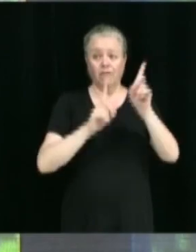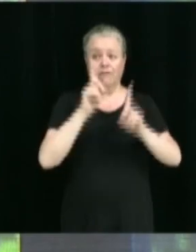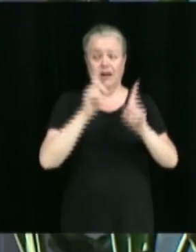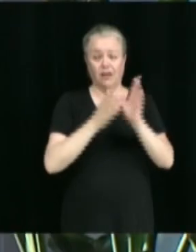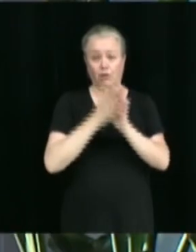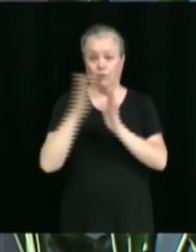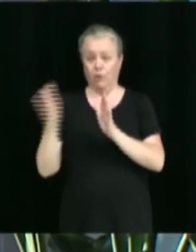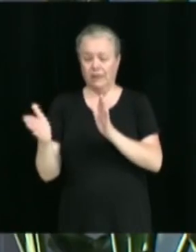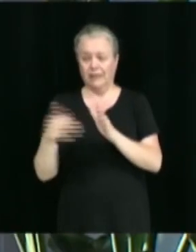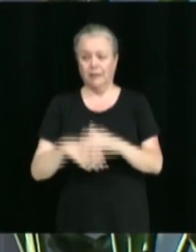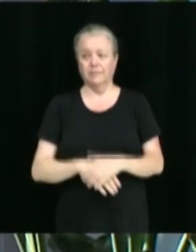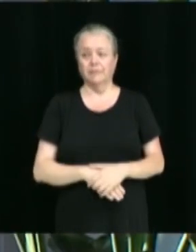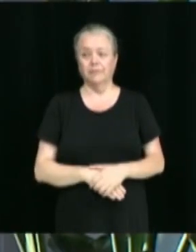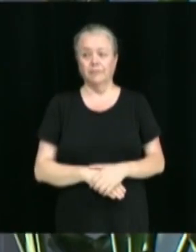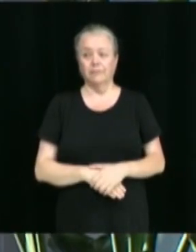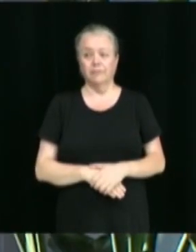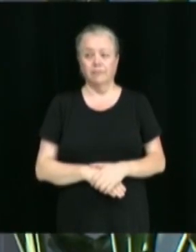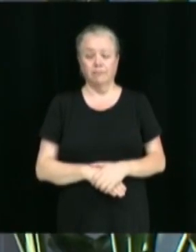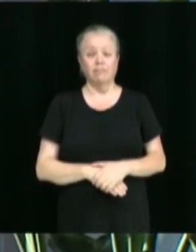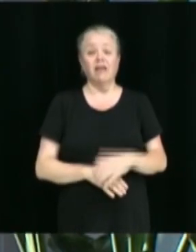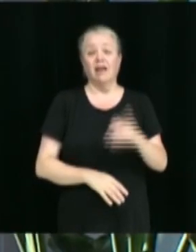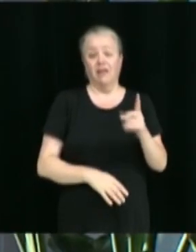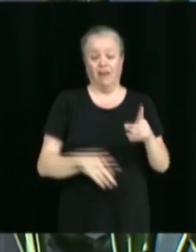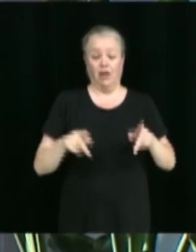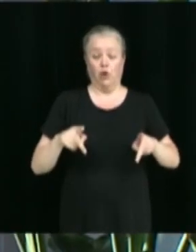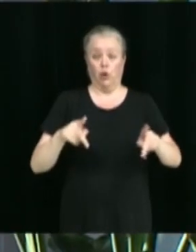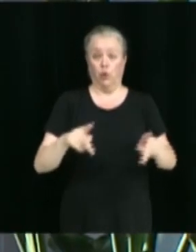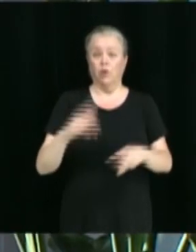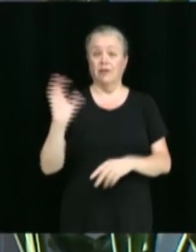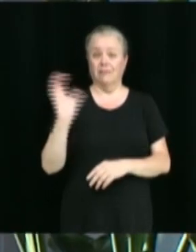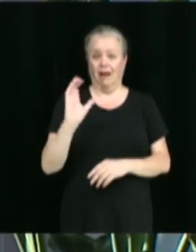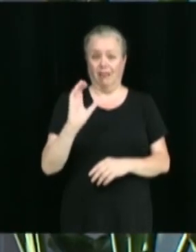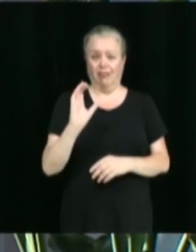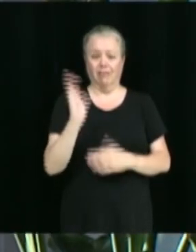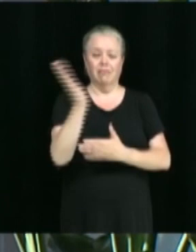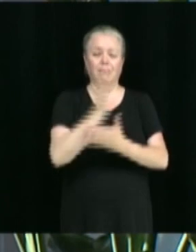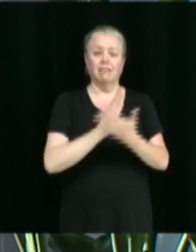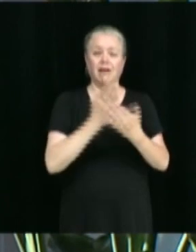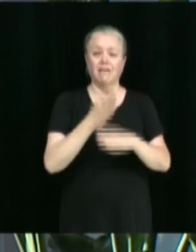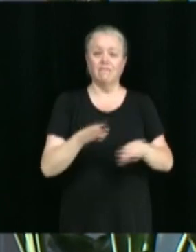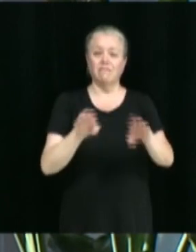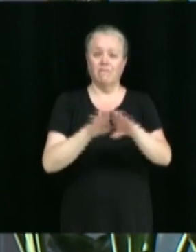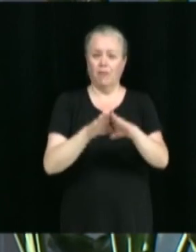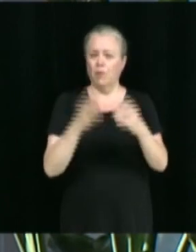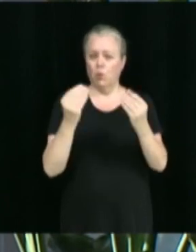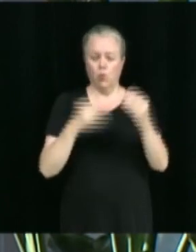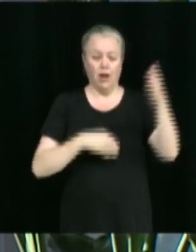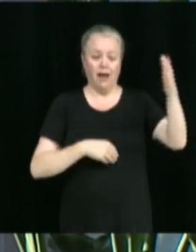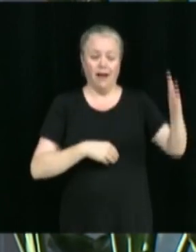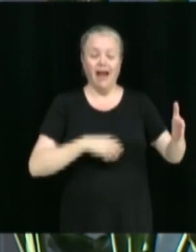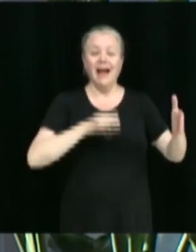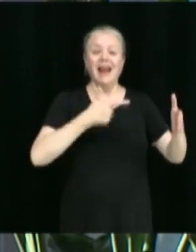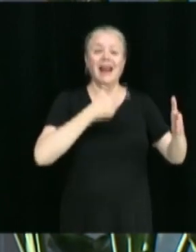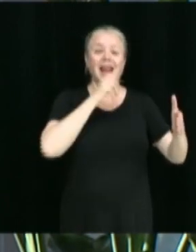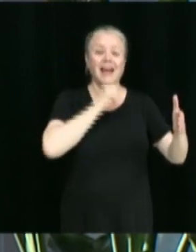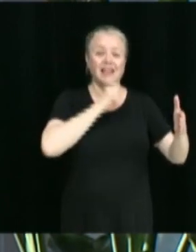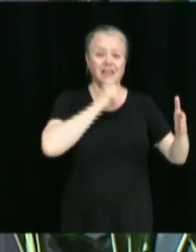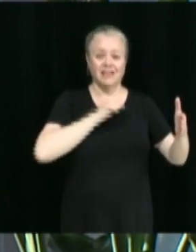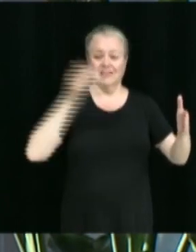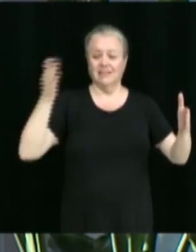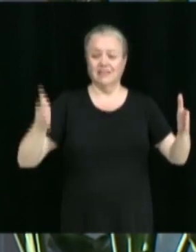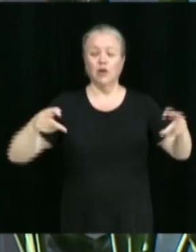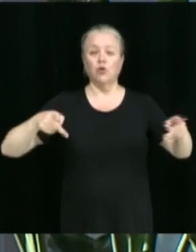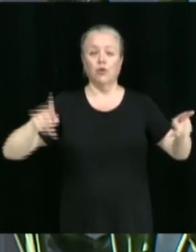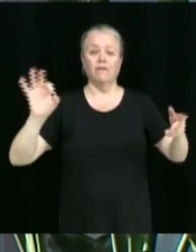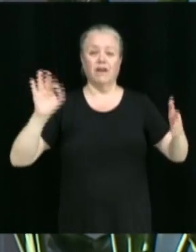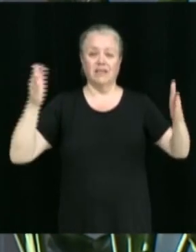Il s'agit de décréter la fermeture partielle de la rue de Cannes entre le rang Lénès et la rue Francine le samedi 8 juin 2024